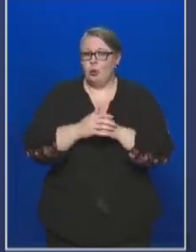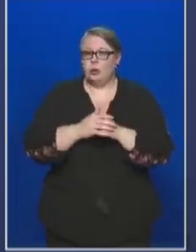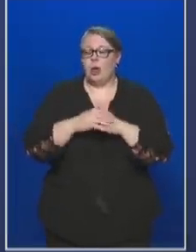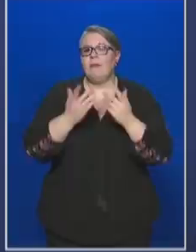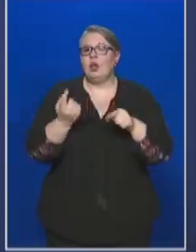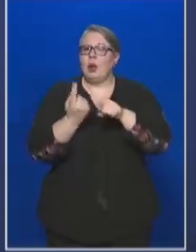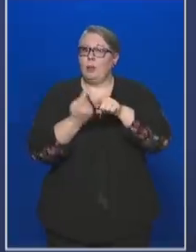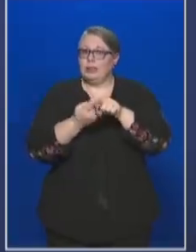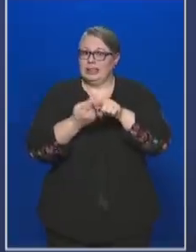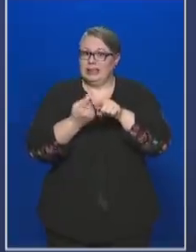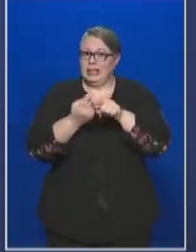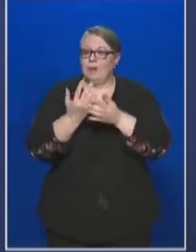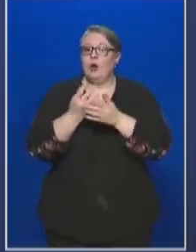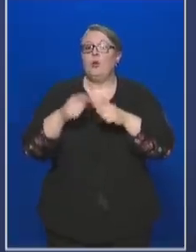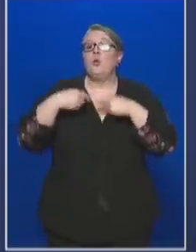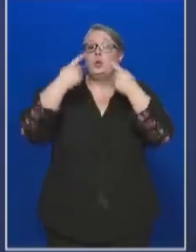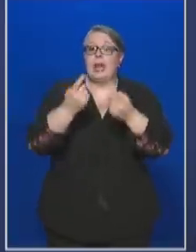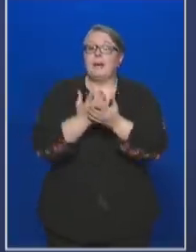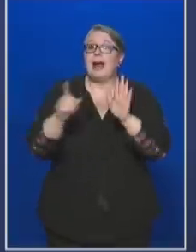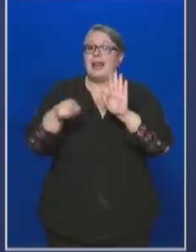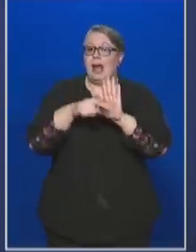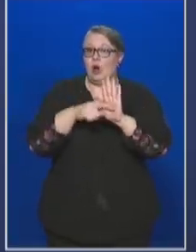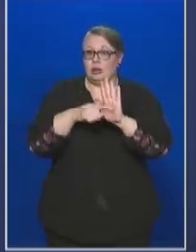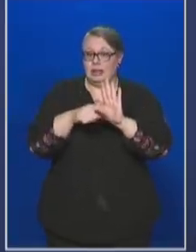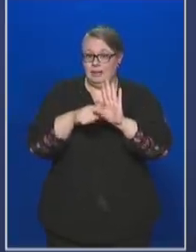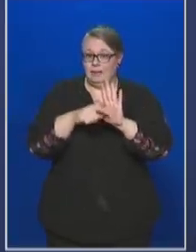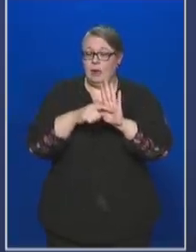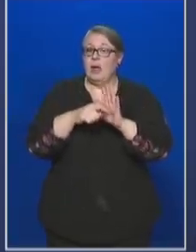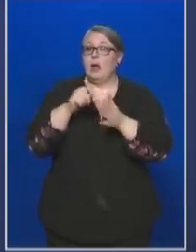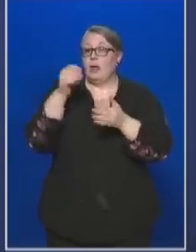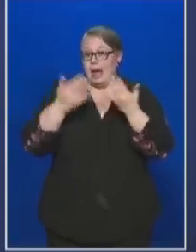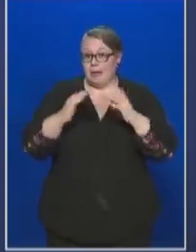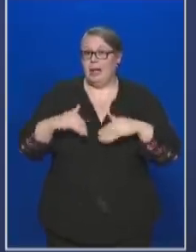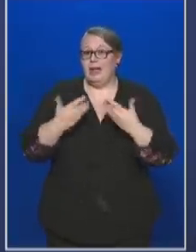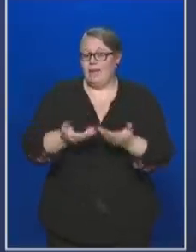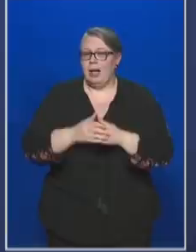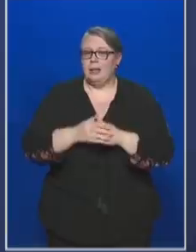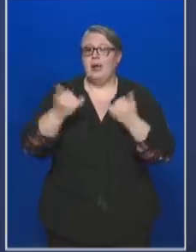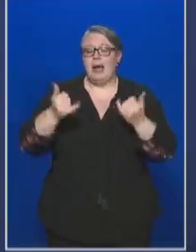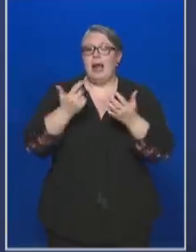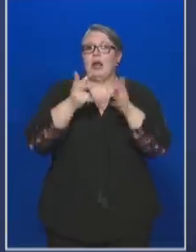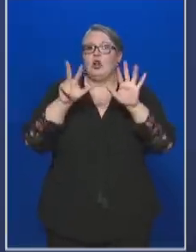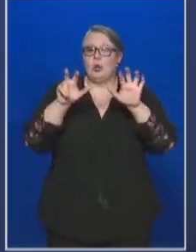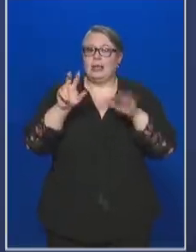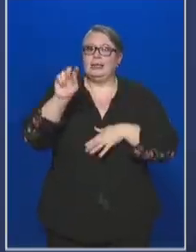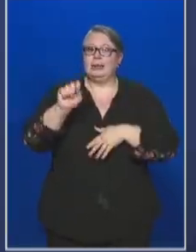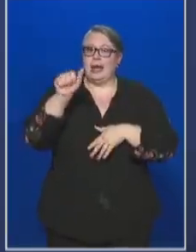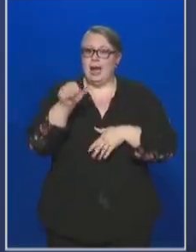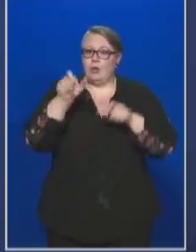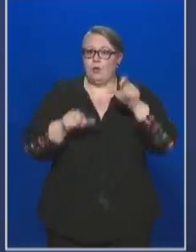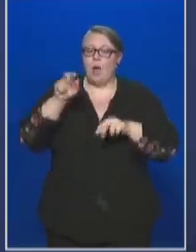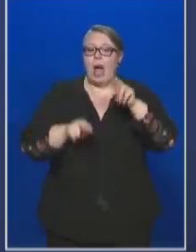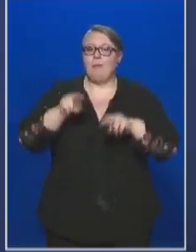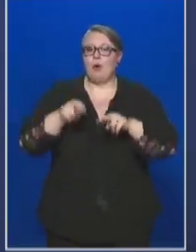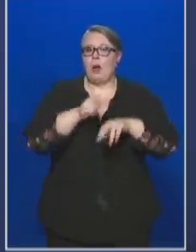vagy a pozitivitásukat követően negatívvá vált az eredményük. Jelenleg 811 főt